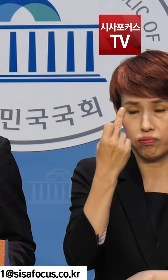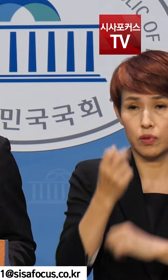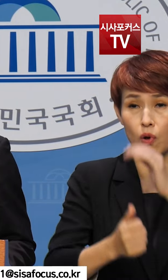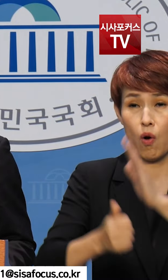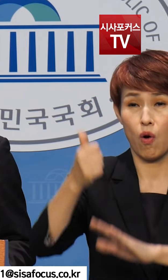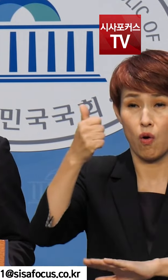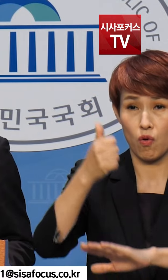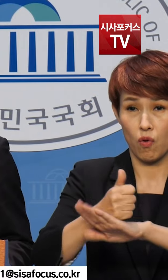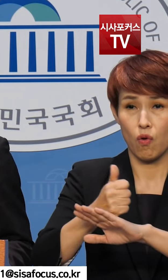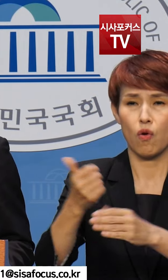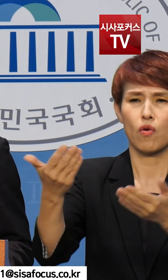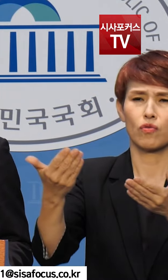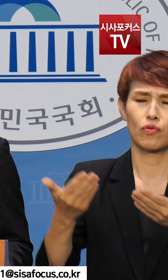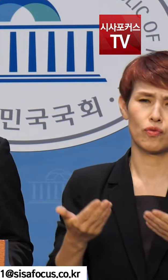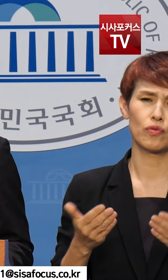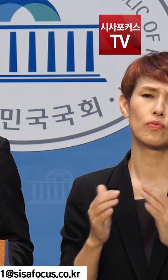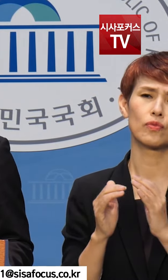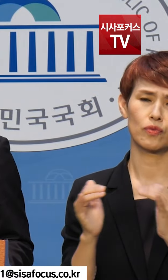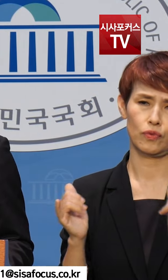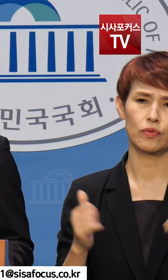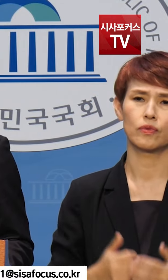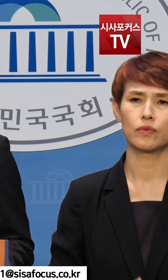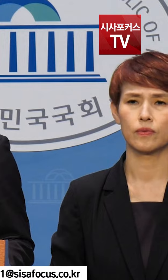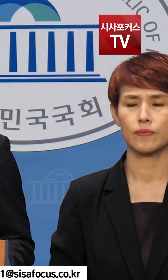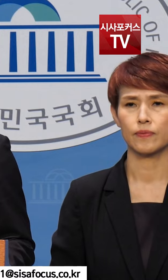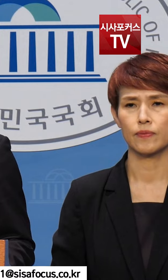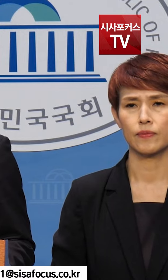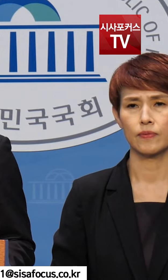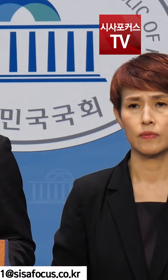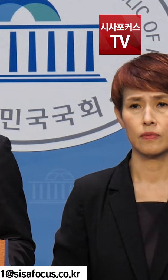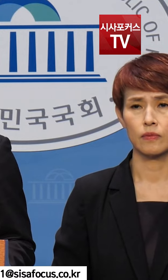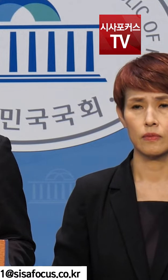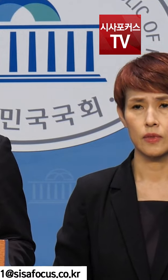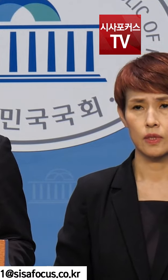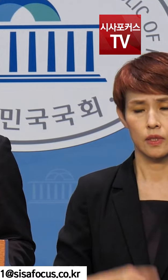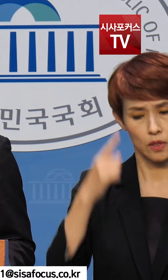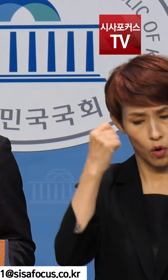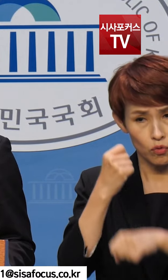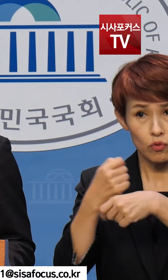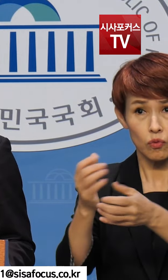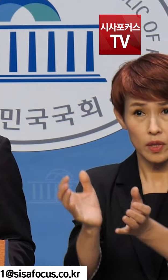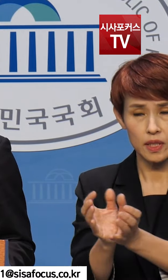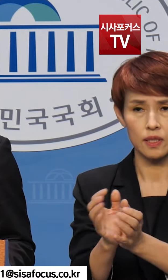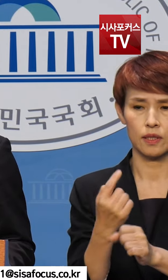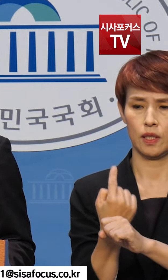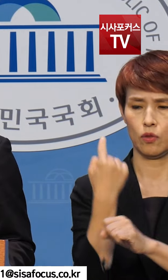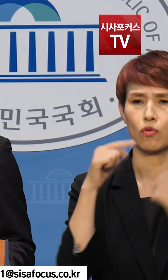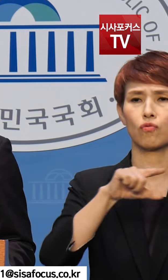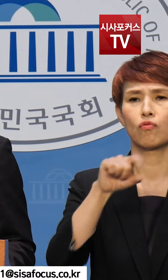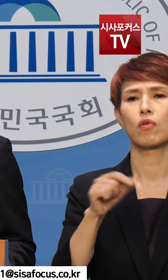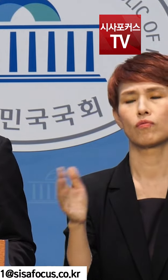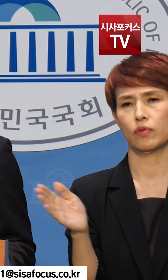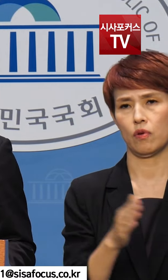우리나라 우주개발의 주역입니다. 그런 항공우지연구원이 작년 9월부터